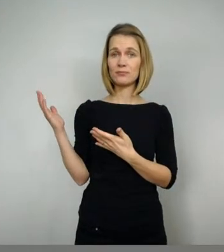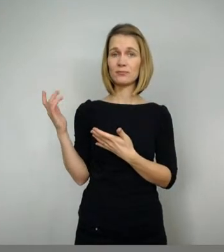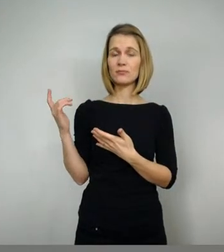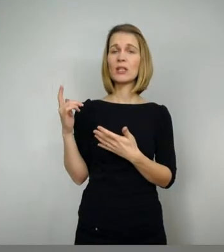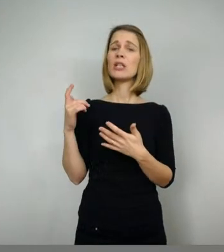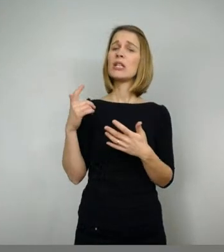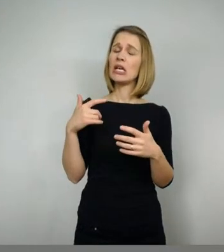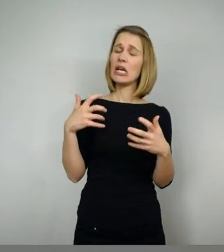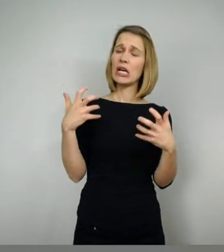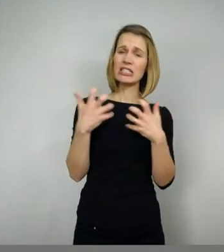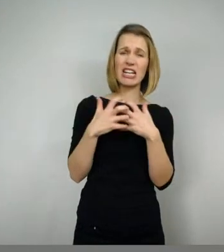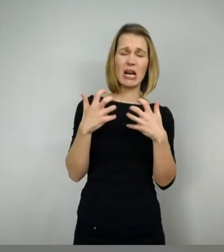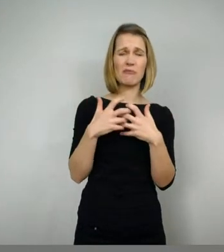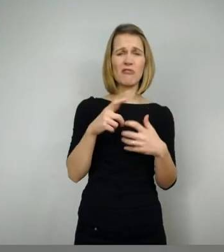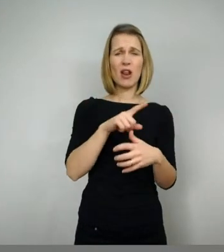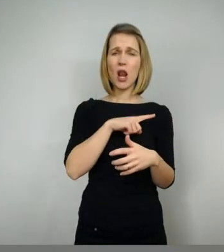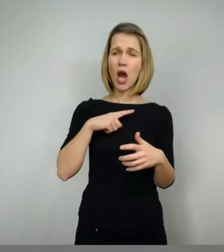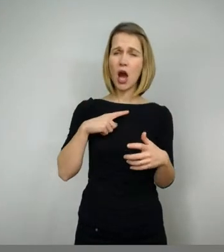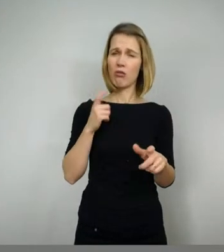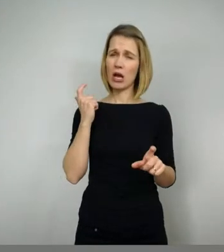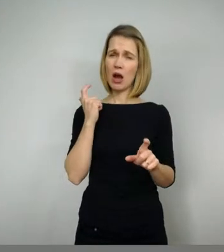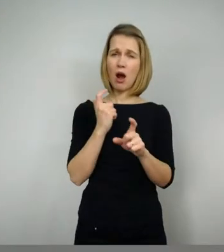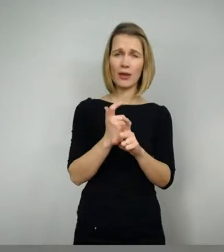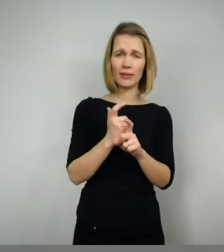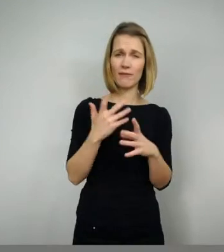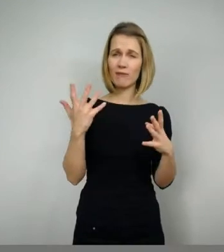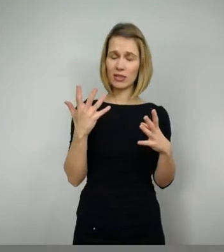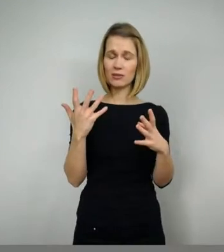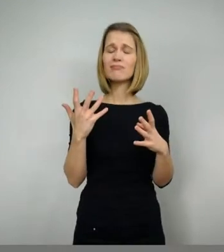Kampf. Aber schließlich gelingt es dann Dietrich.